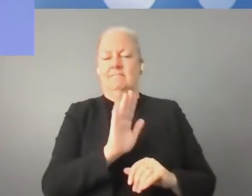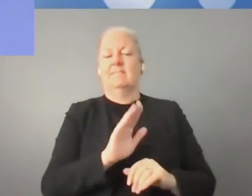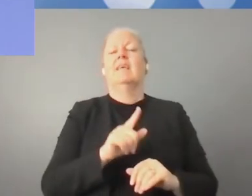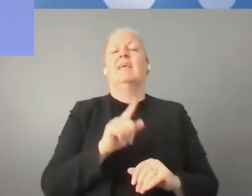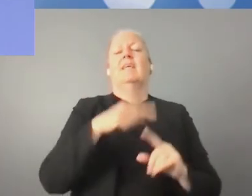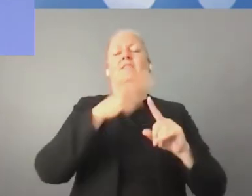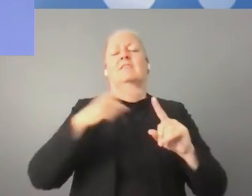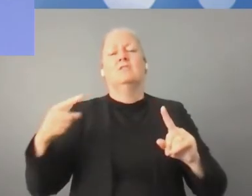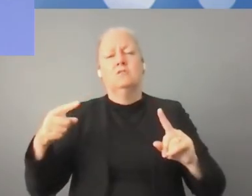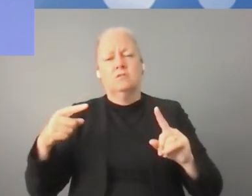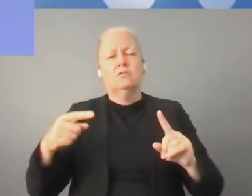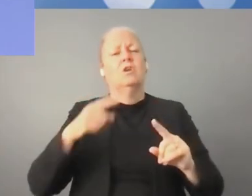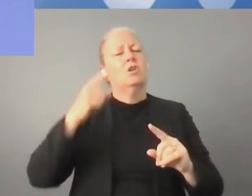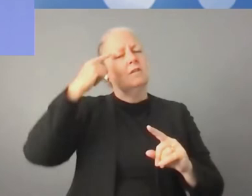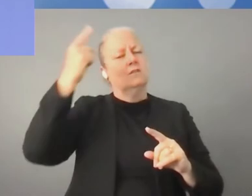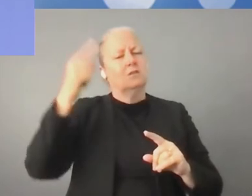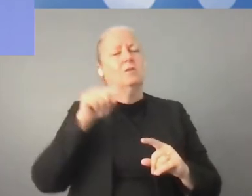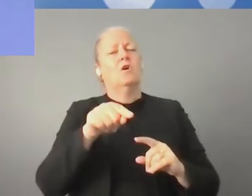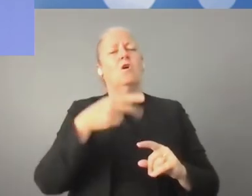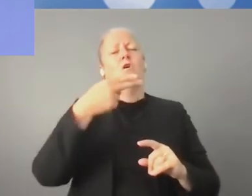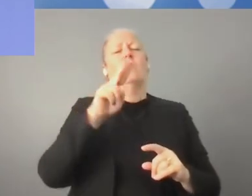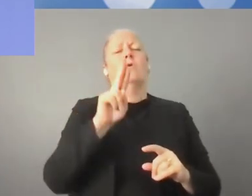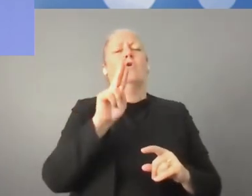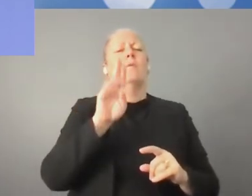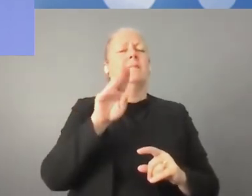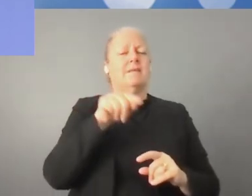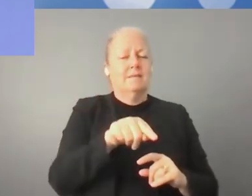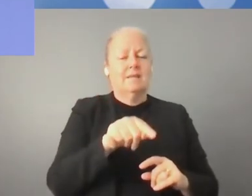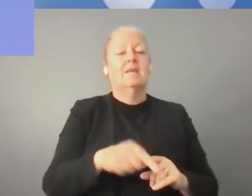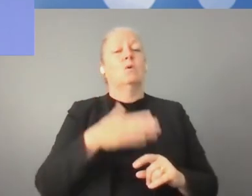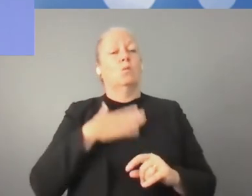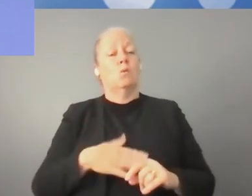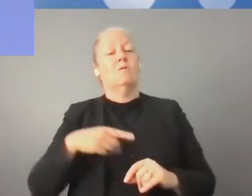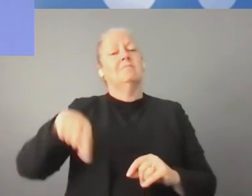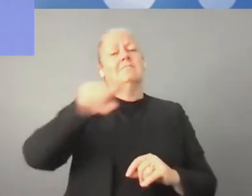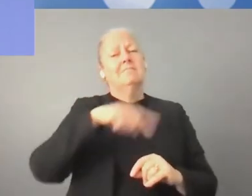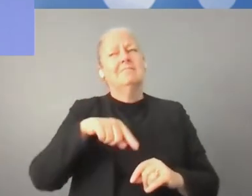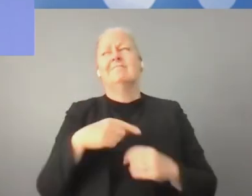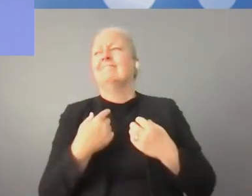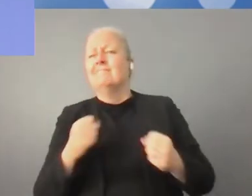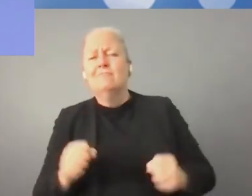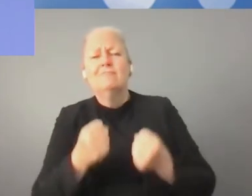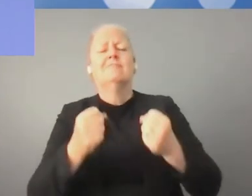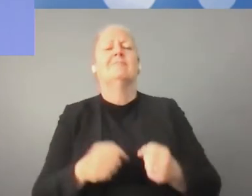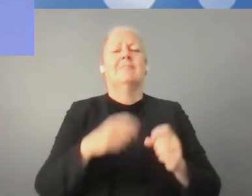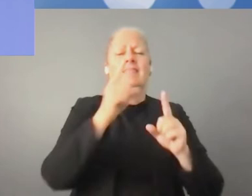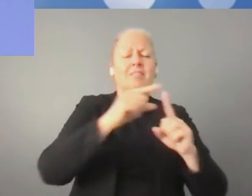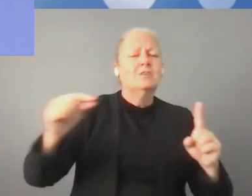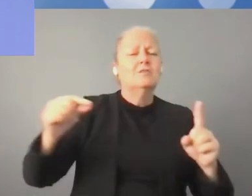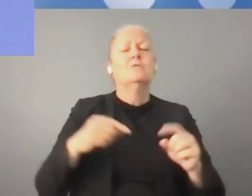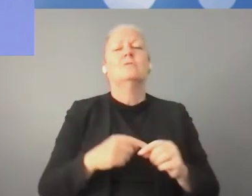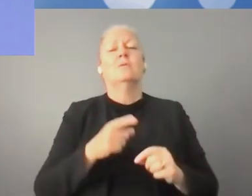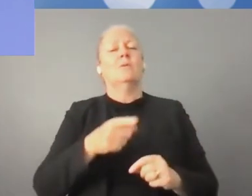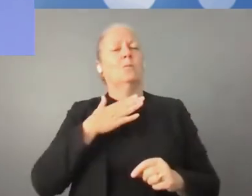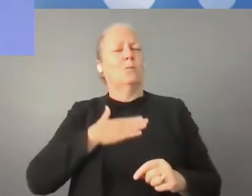powiedzieć, że jest to taki europejski model tworzenia cyfrowych hubów innowacji. Takie cyfrowe huby innowacji